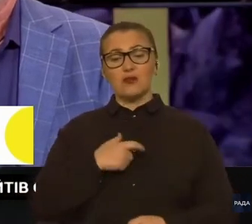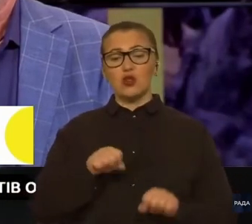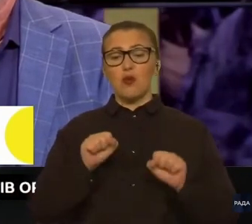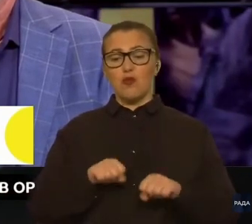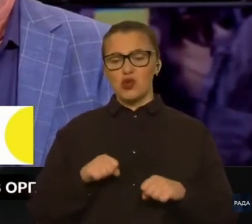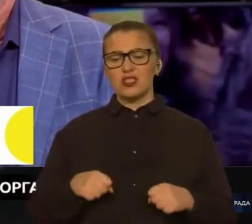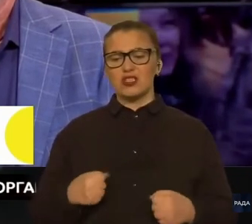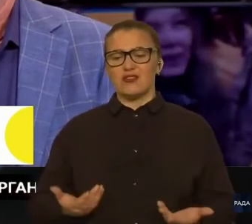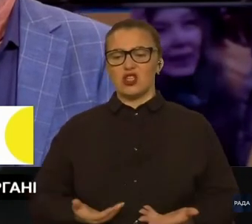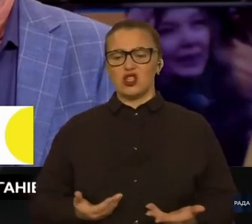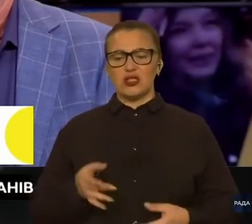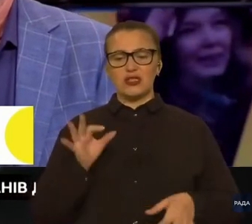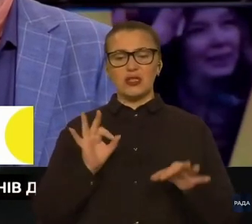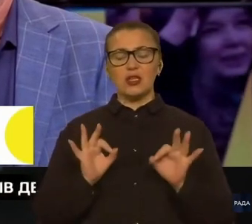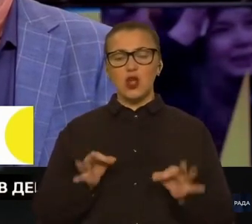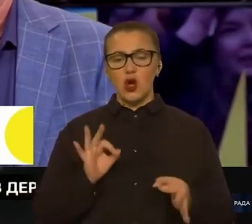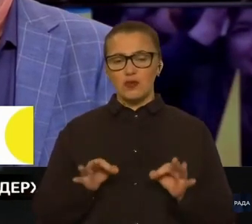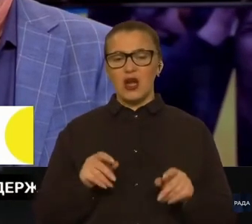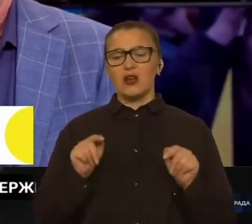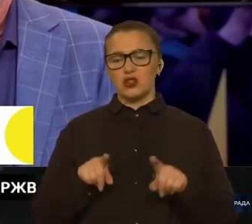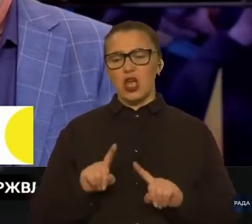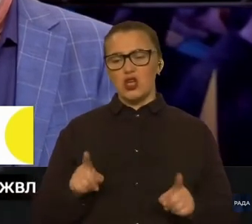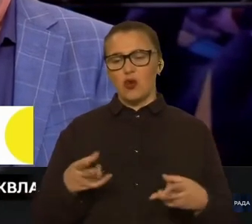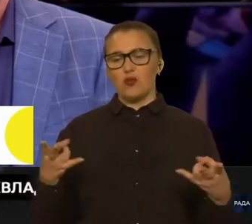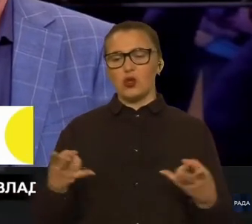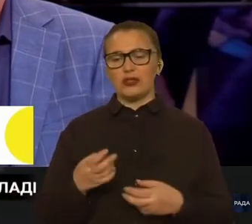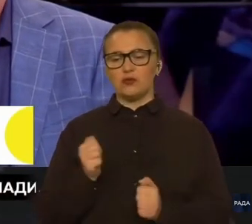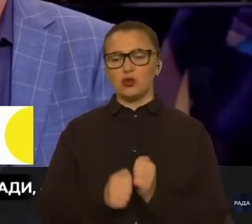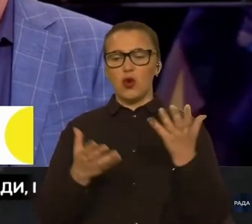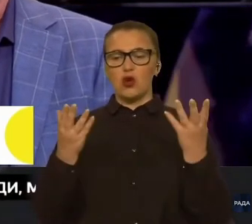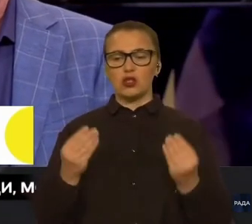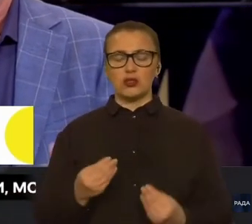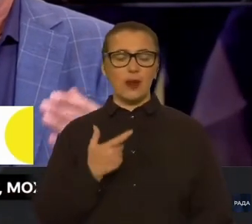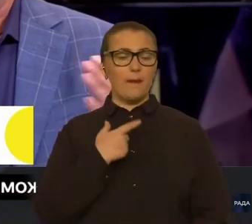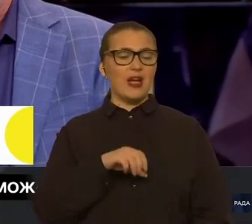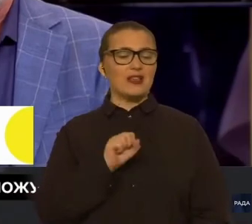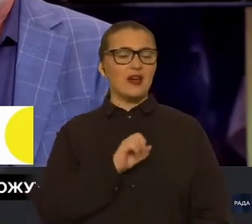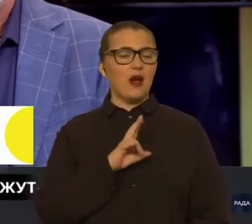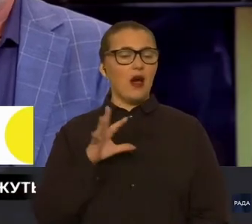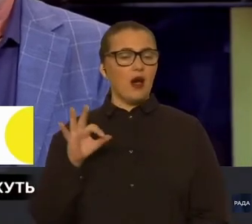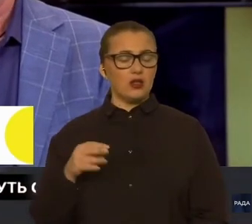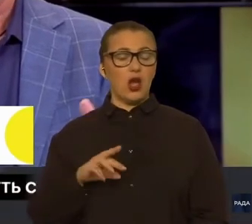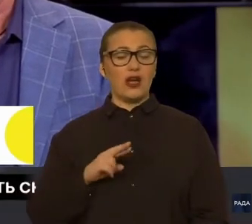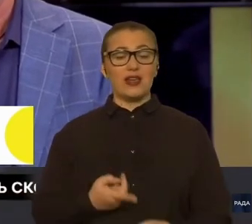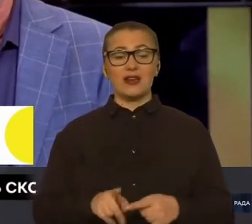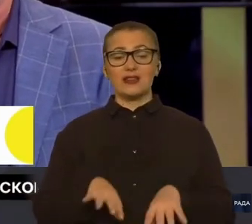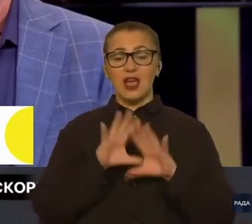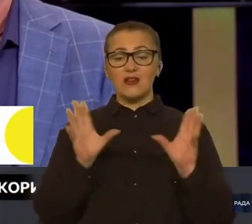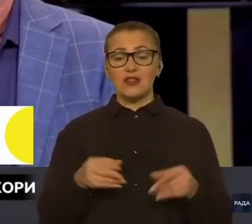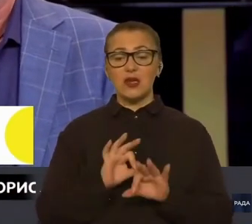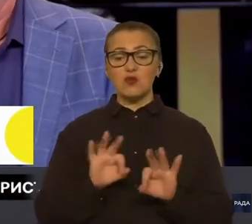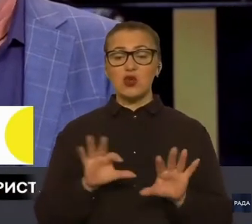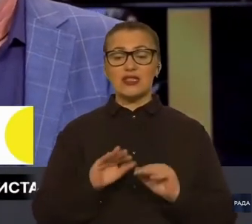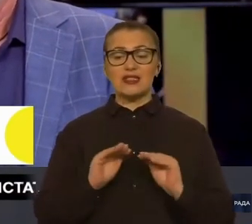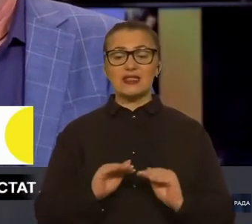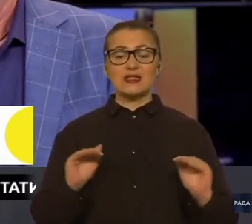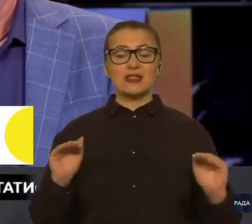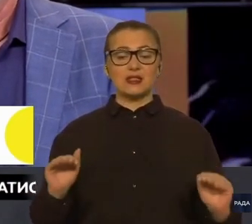нормально. Те, що нам потрібно щоденно. Пані Анно, а як оце все пояснити дітям?